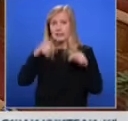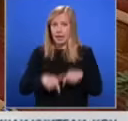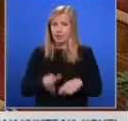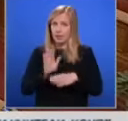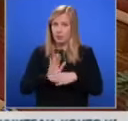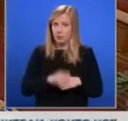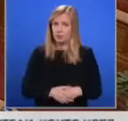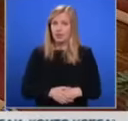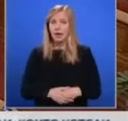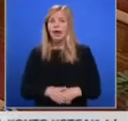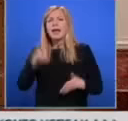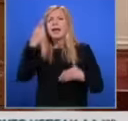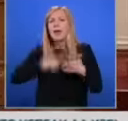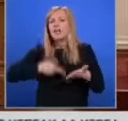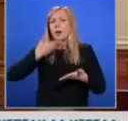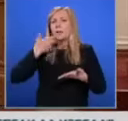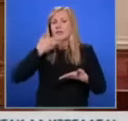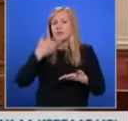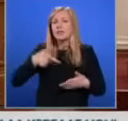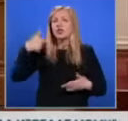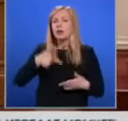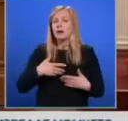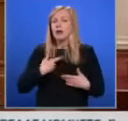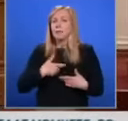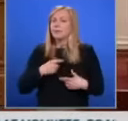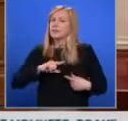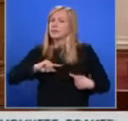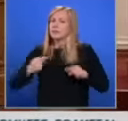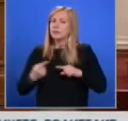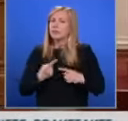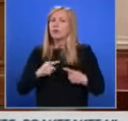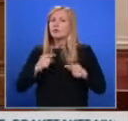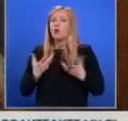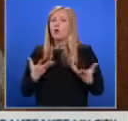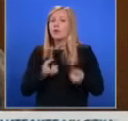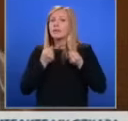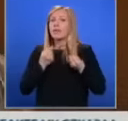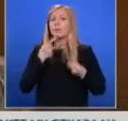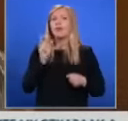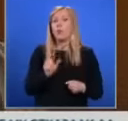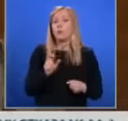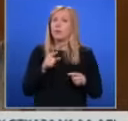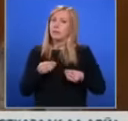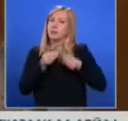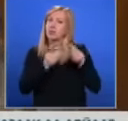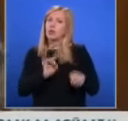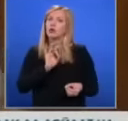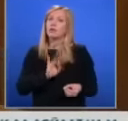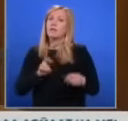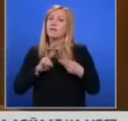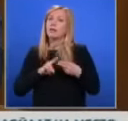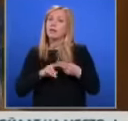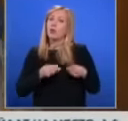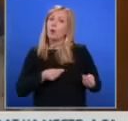Лапсус при изказването на Георгиев предизвика ново напрежение в залата и спор, кой да вземе думата за реплика. Тя беше дадена на Радостин Василев,